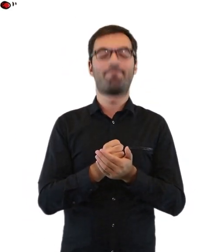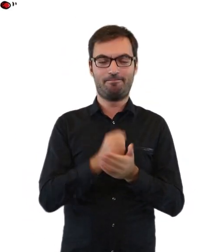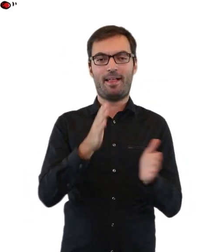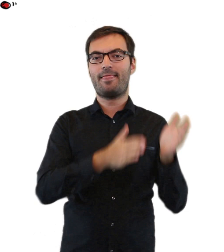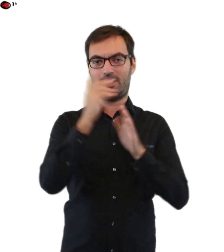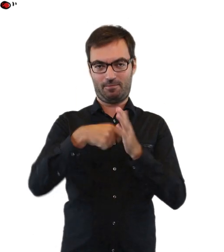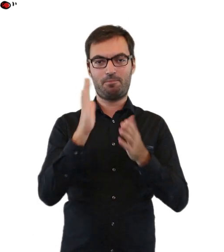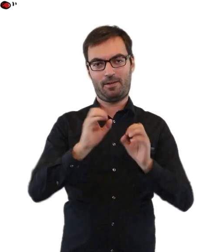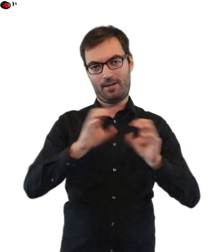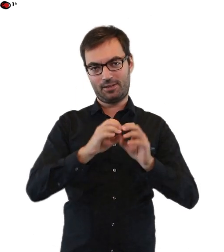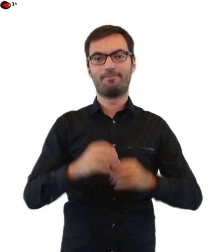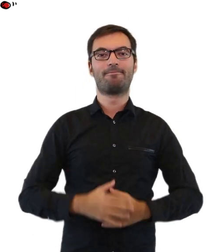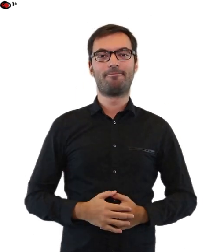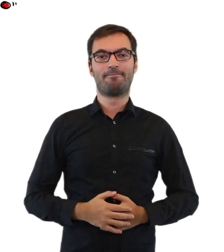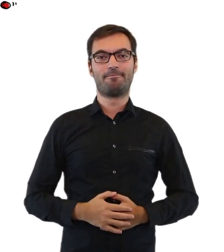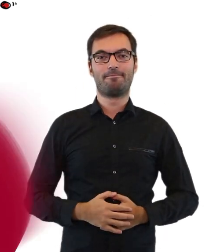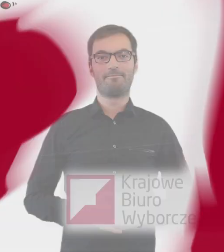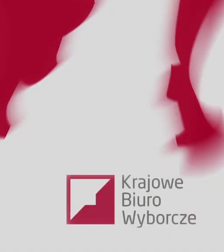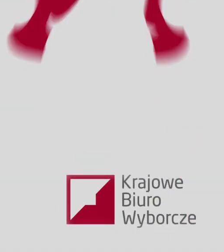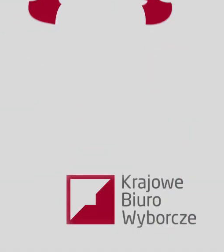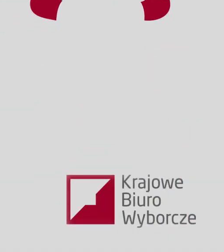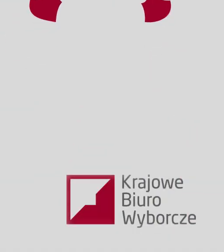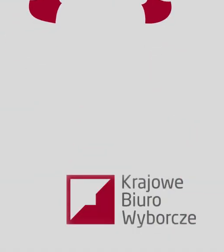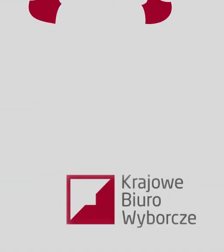dostać takie zaświadczenie? Dowiesz się z kolejnego filmu. Dziękuje za uwagę.